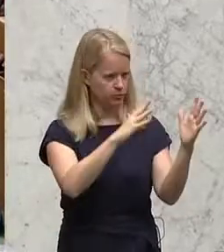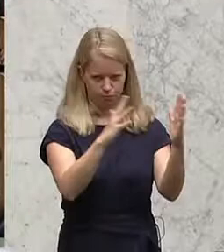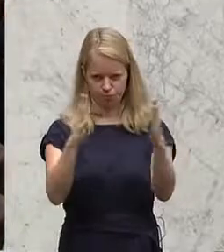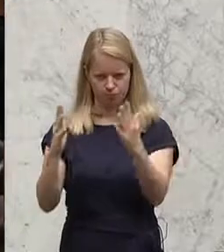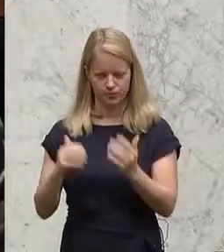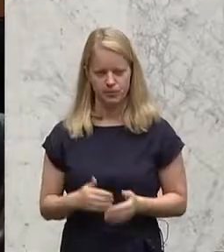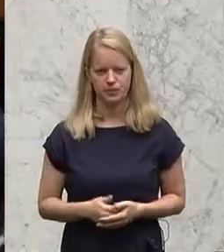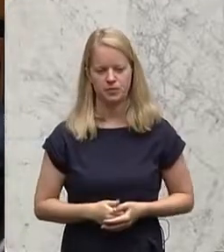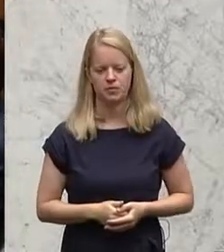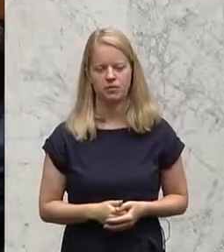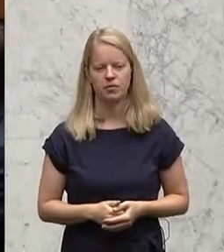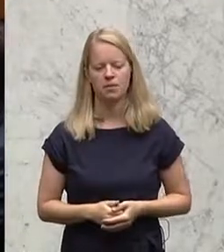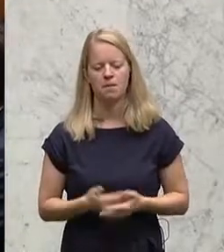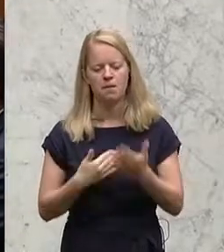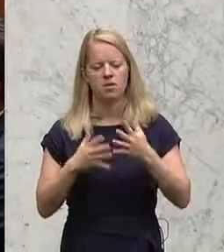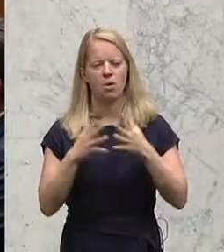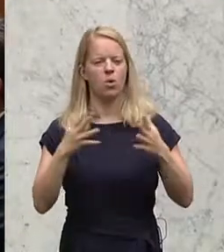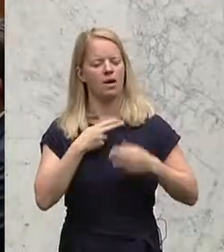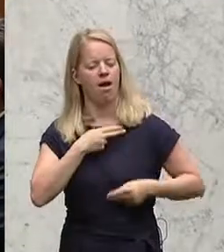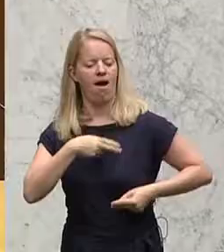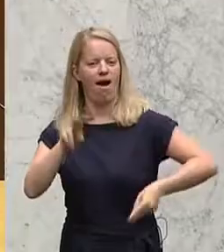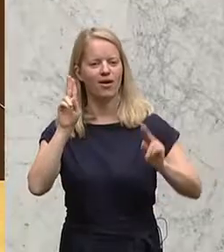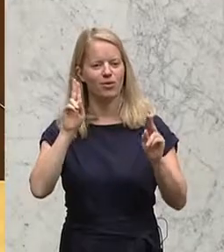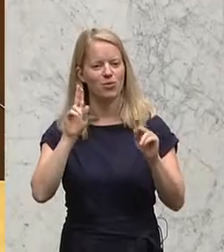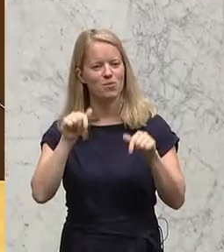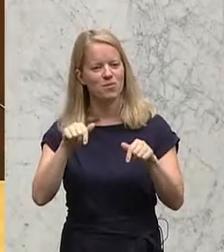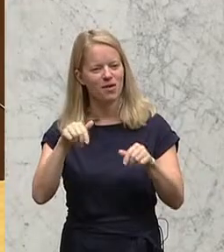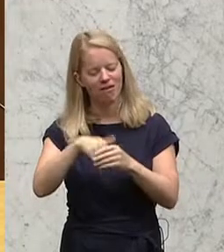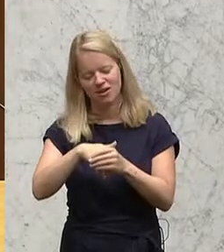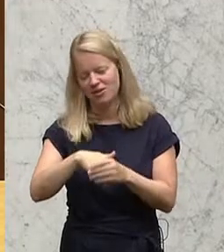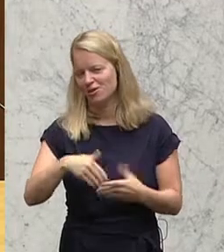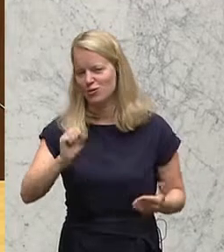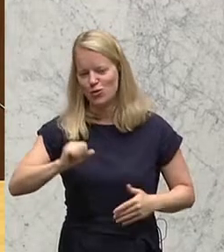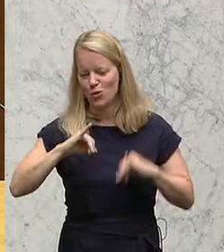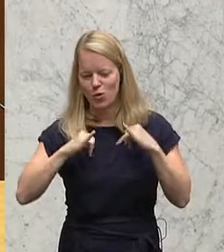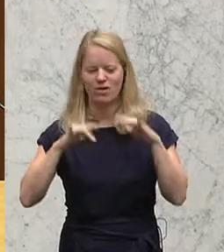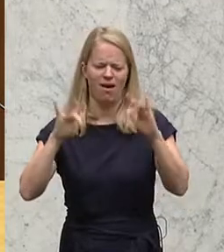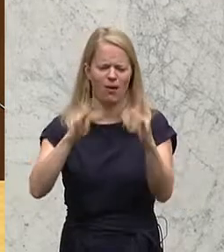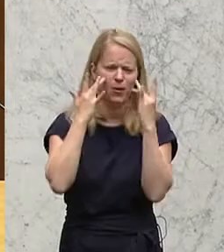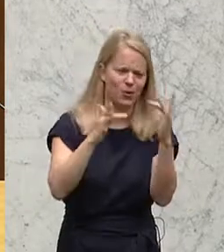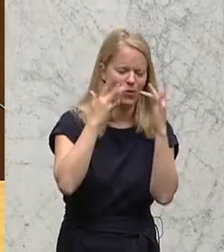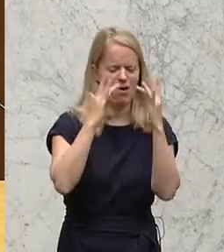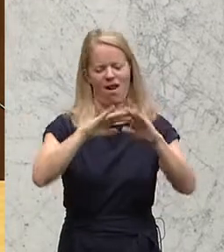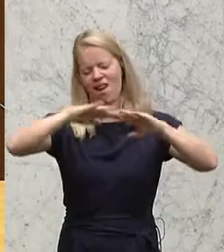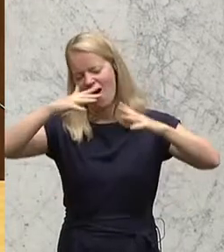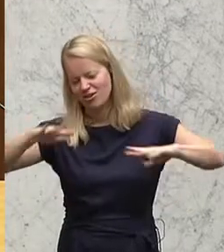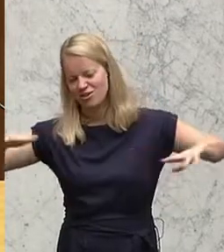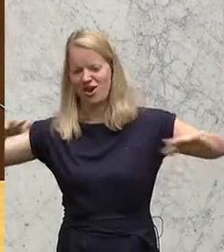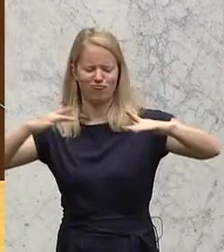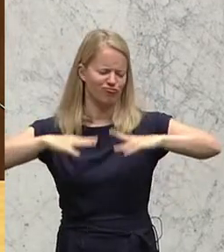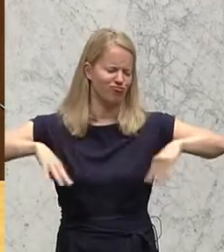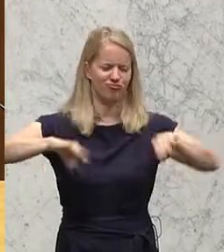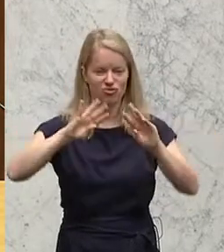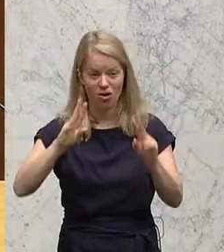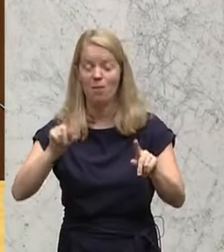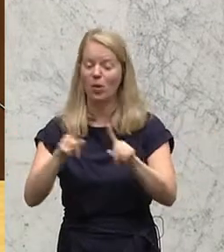Der größte Reichtum Südtirol ist für mich neben der Natur und der Kultur und der Kulturlandschaft vor allem die kulturelle